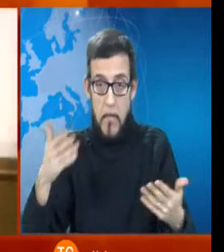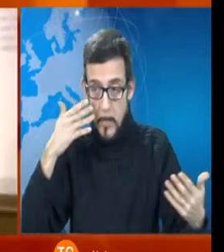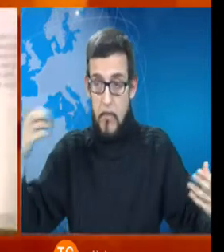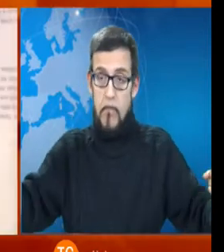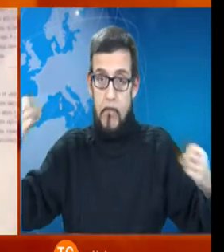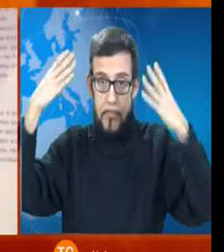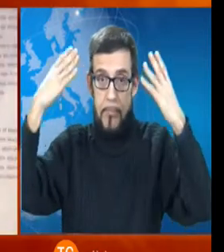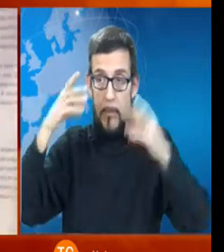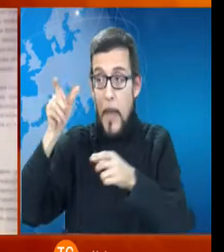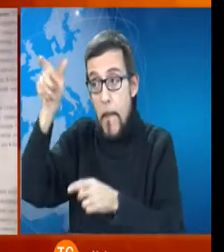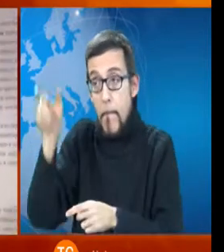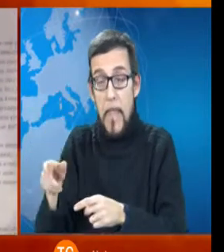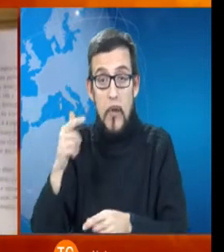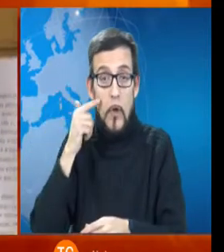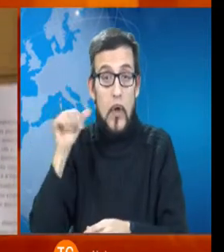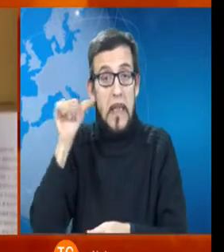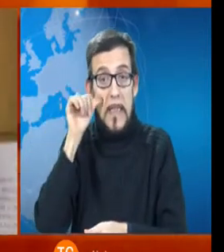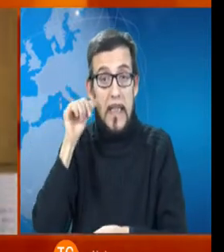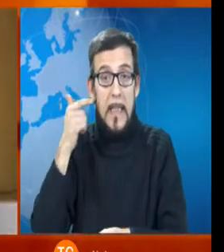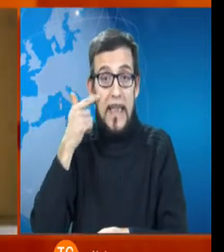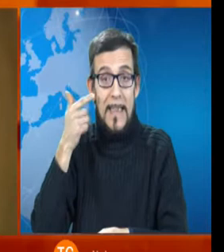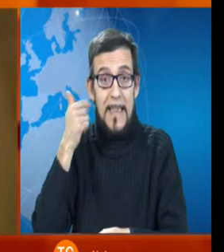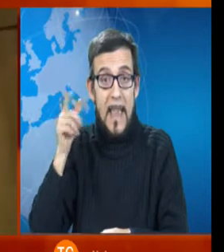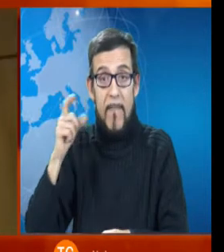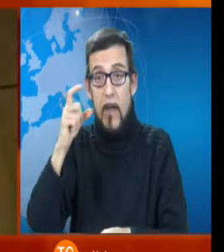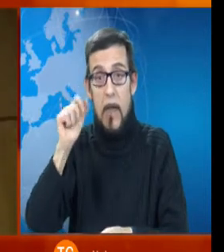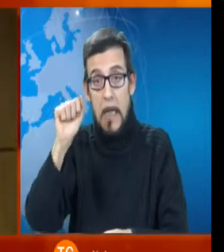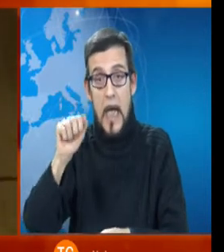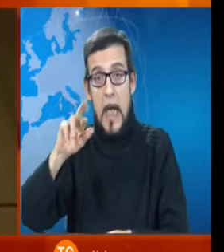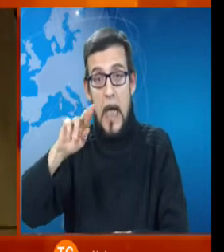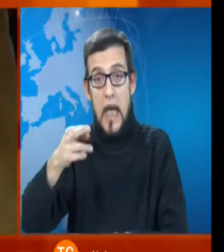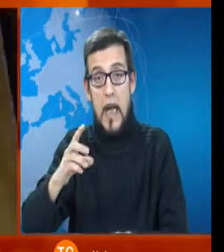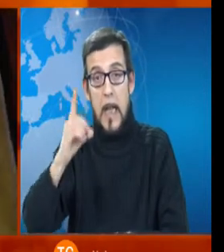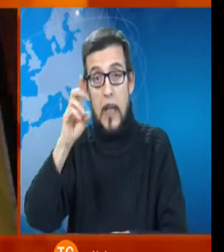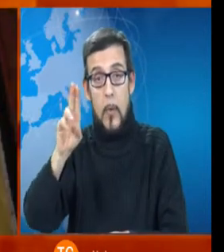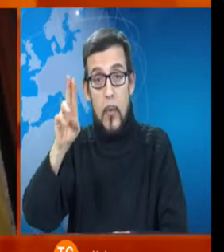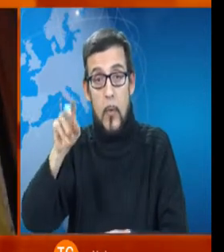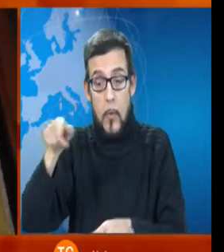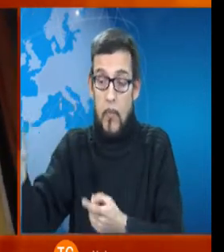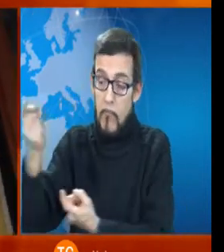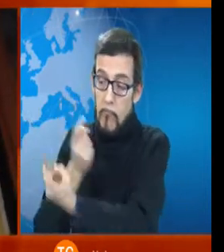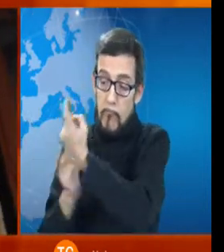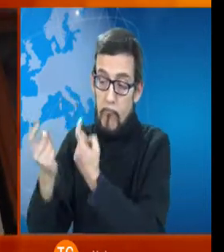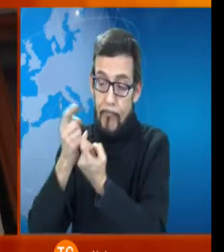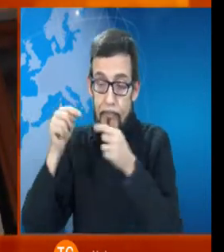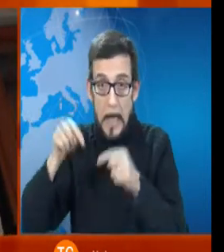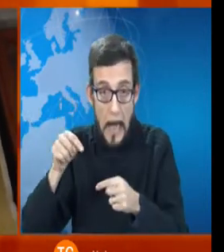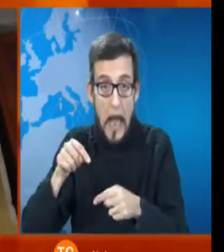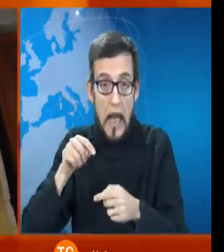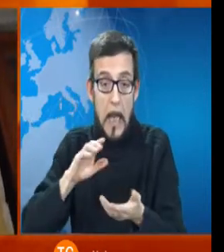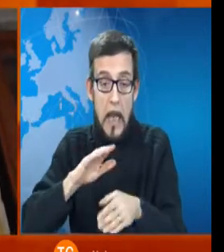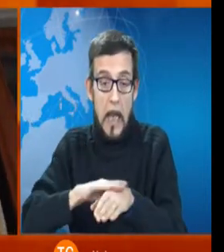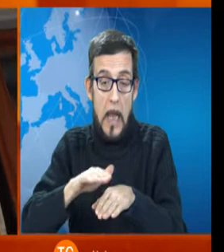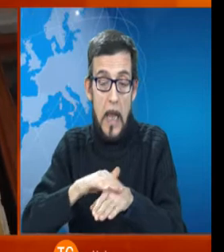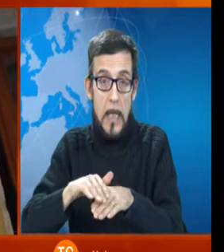Stefano Cardu portando qui a Cagliari una serie di esperti internazionali che hanno parlato sia di arte che